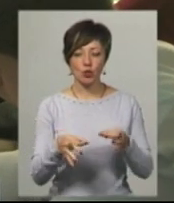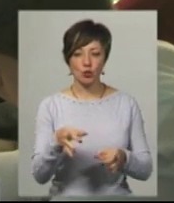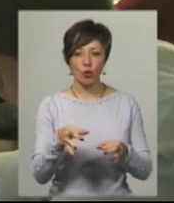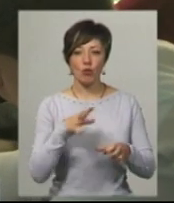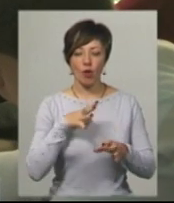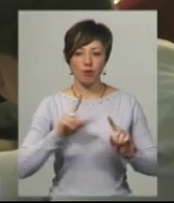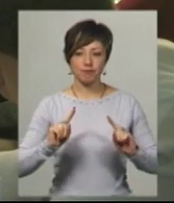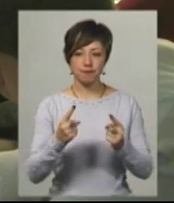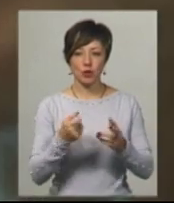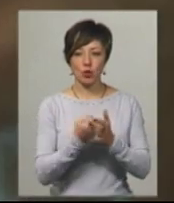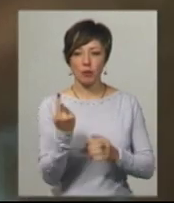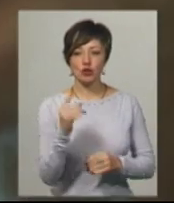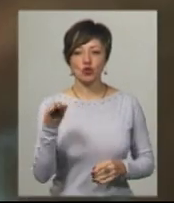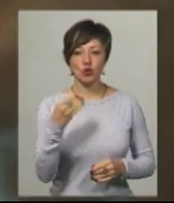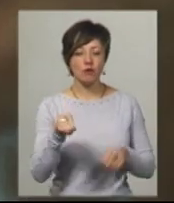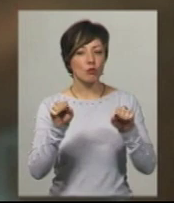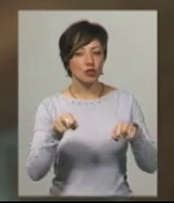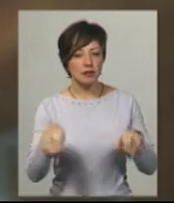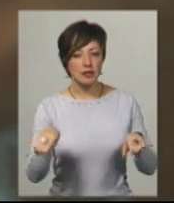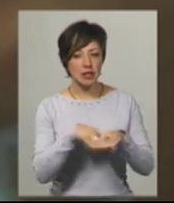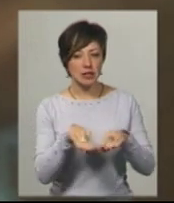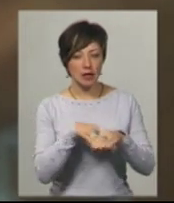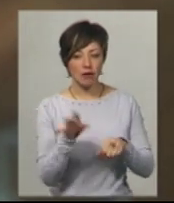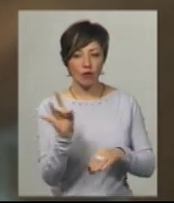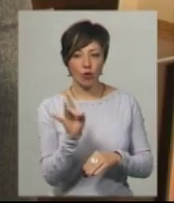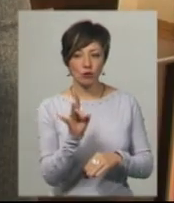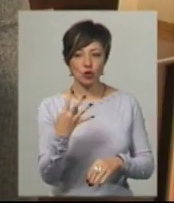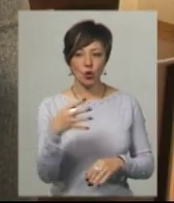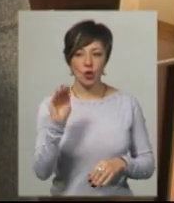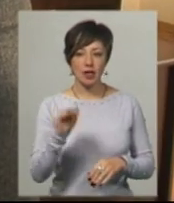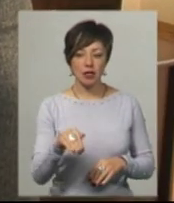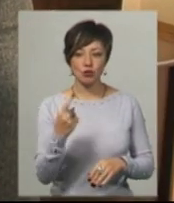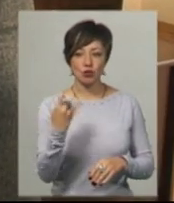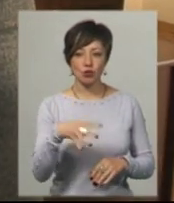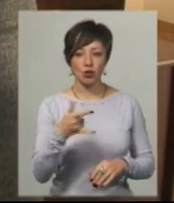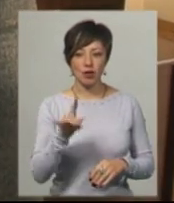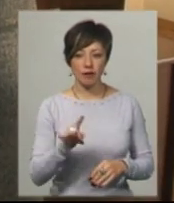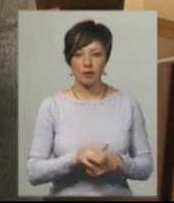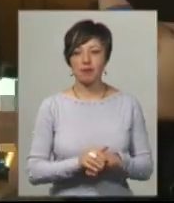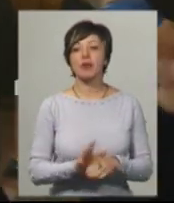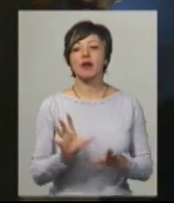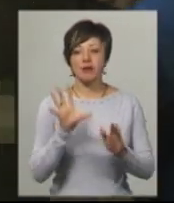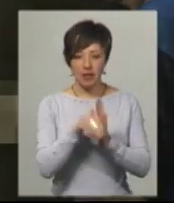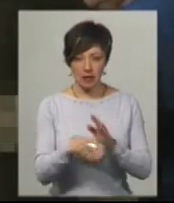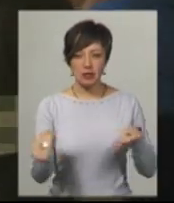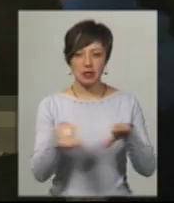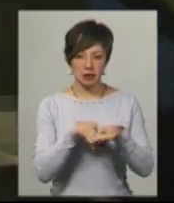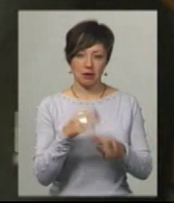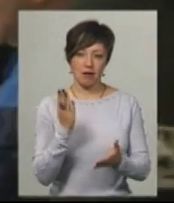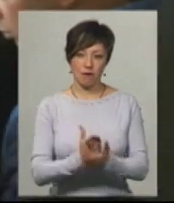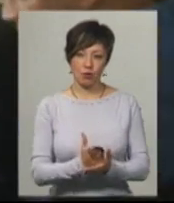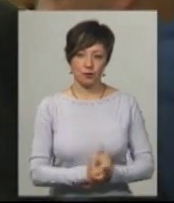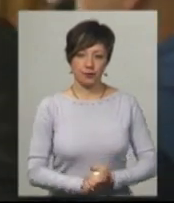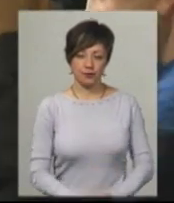чоловіка було взято під варто до 1 жовтня з можливістю внести заставу у розмірі 40 тисяч 140 гривень. Сороченко вніс заставу. Михайло Жила, Іван